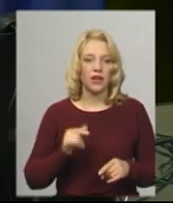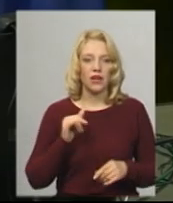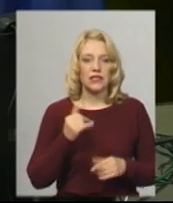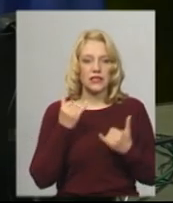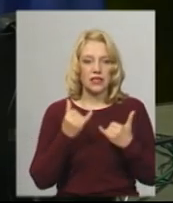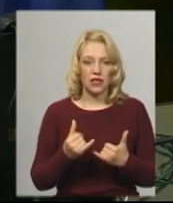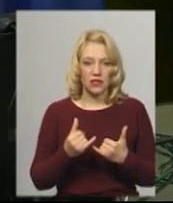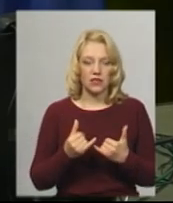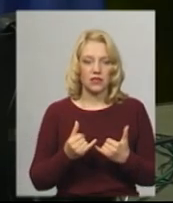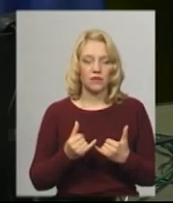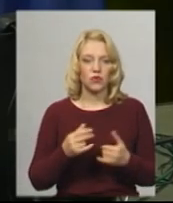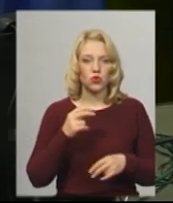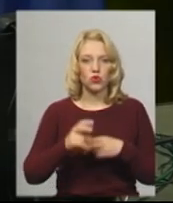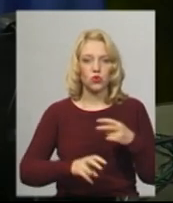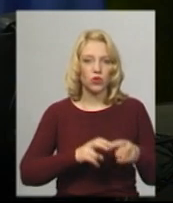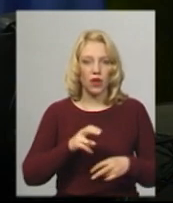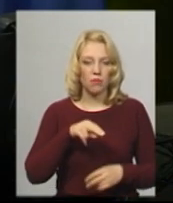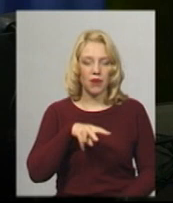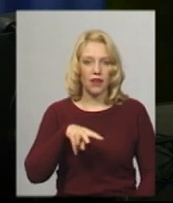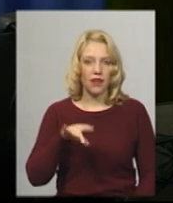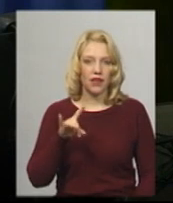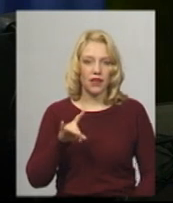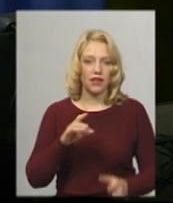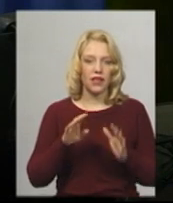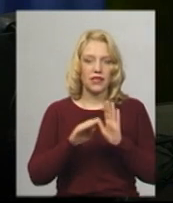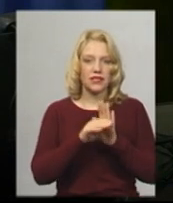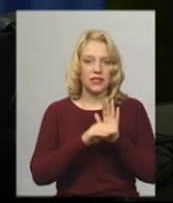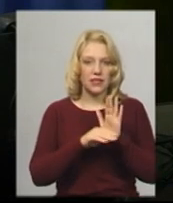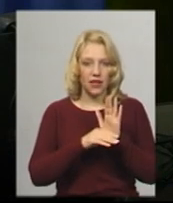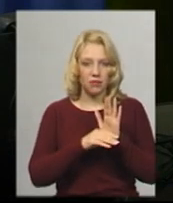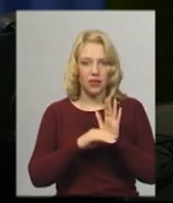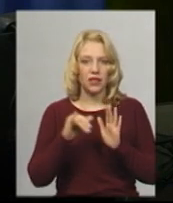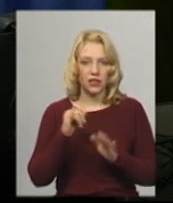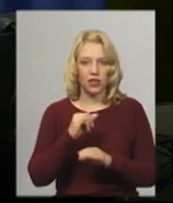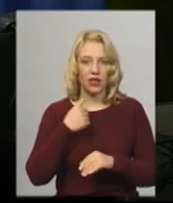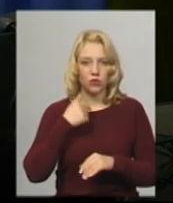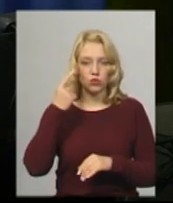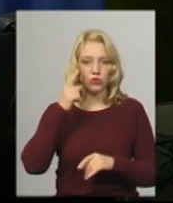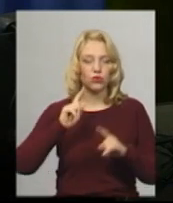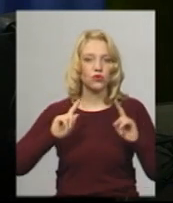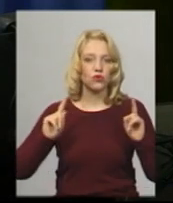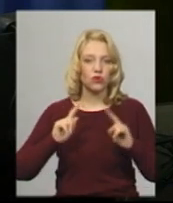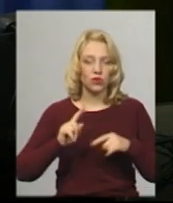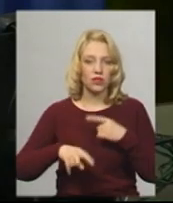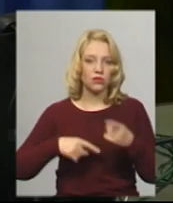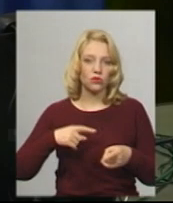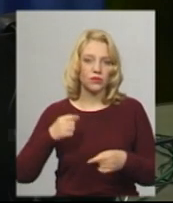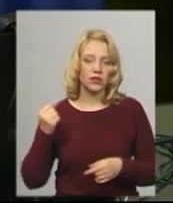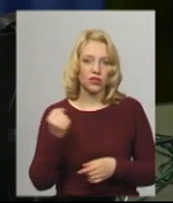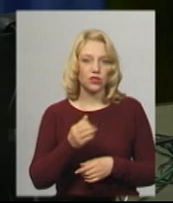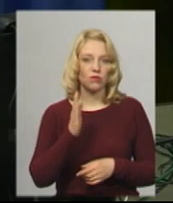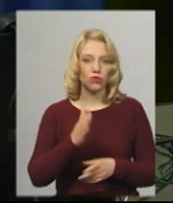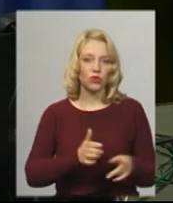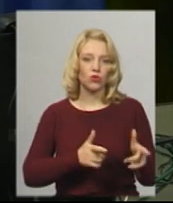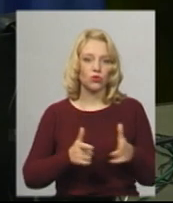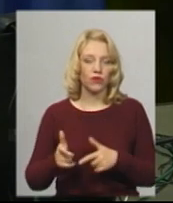Зараз, власне, шукаємо ПЛР-системи, купимо ПЛР-системи. Ну, і я думаю, що наступного тижня будемо готові